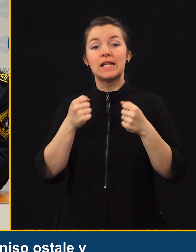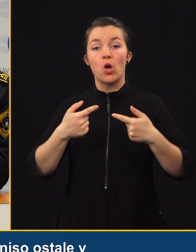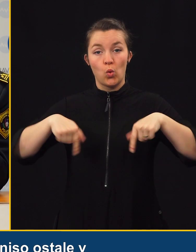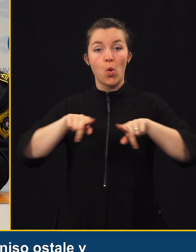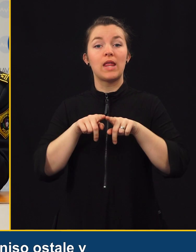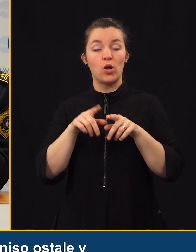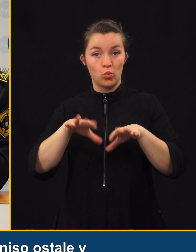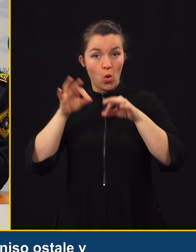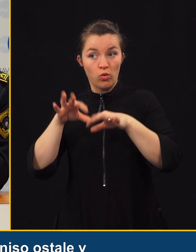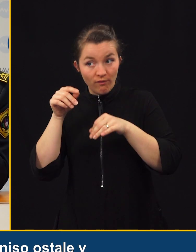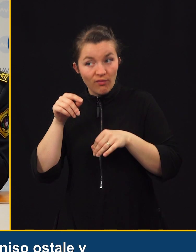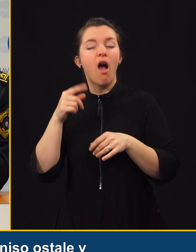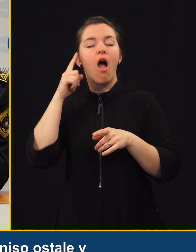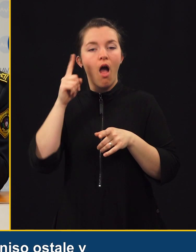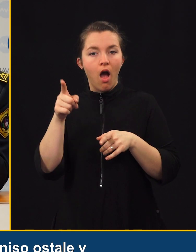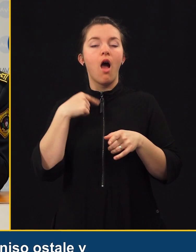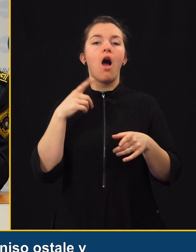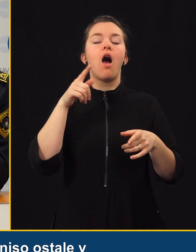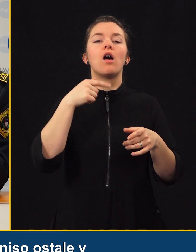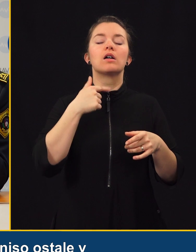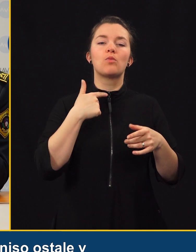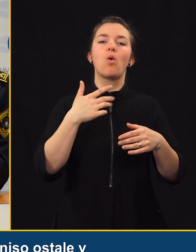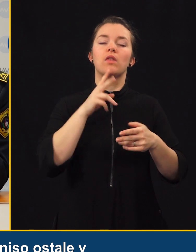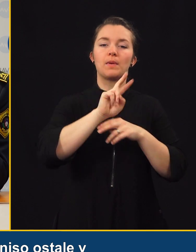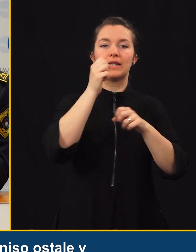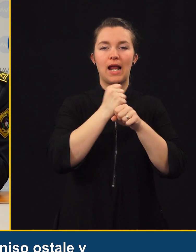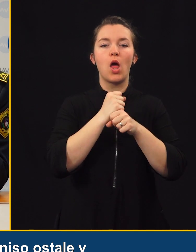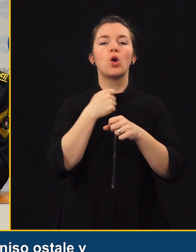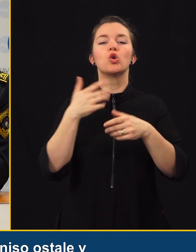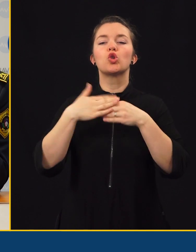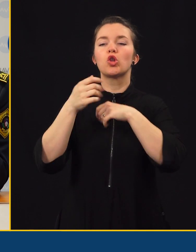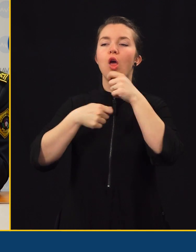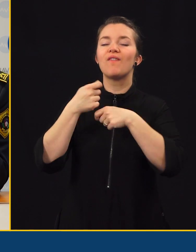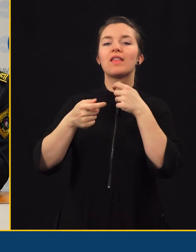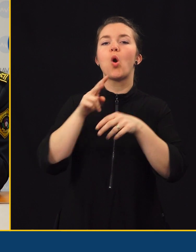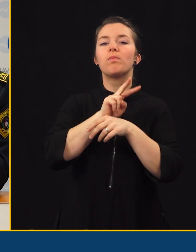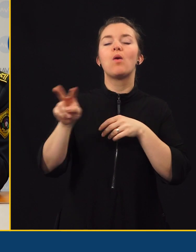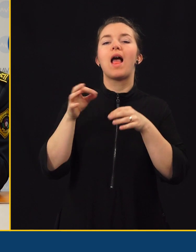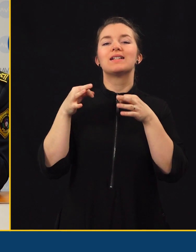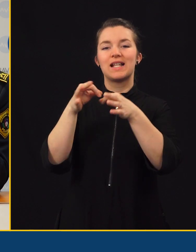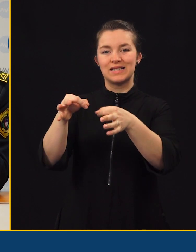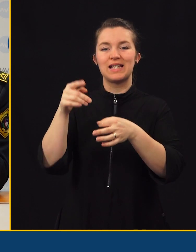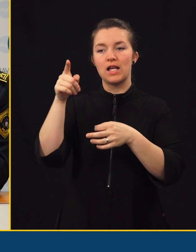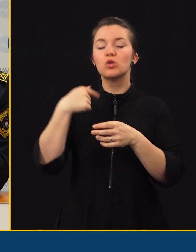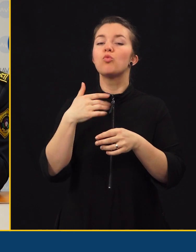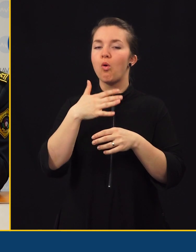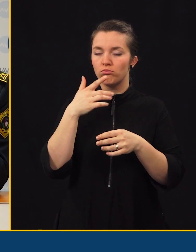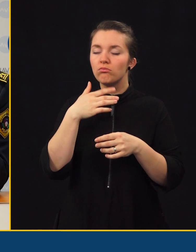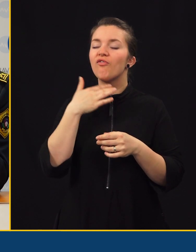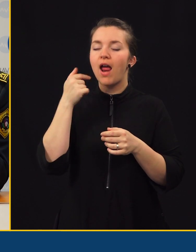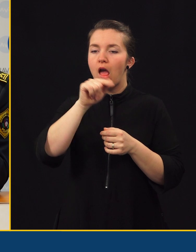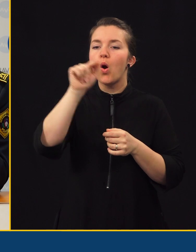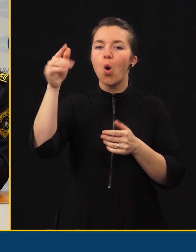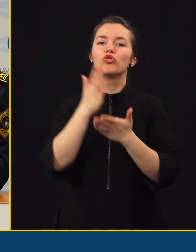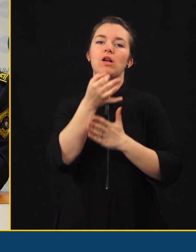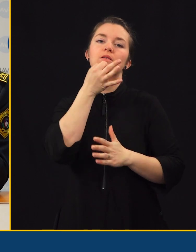naše niso ostale v predalu, ampak v sodelovanju z upravljavci cest, se smo mrsi, kateri z otočku in oceg tudi že